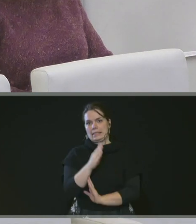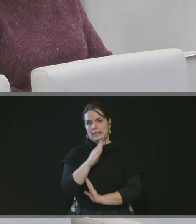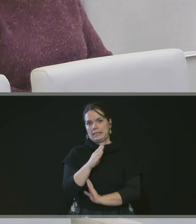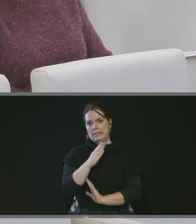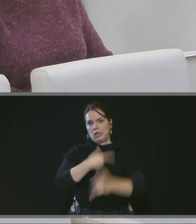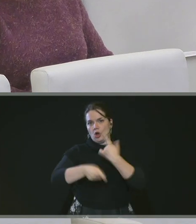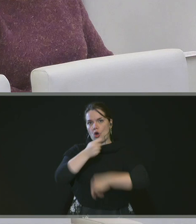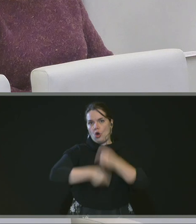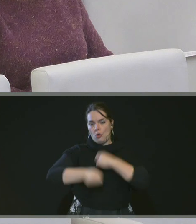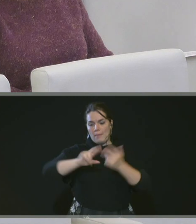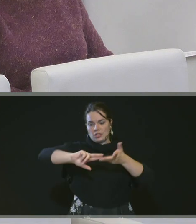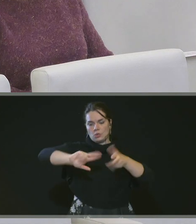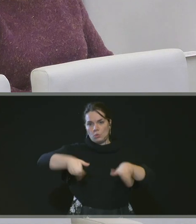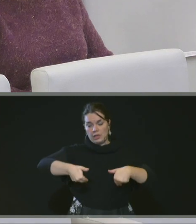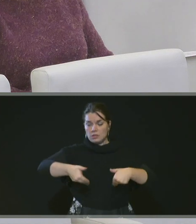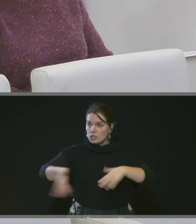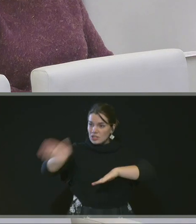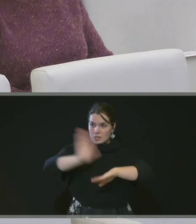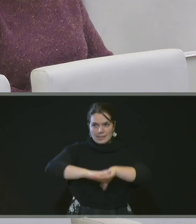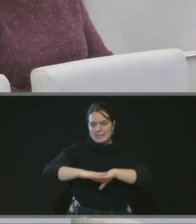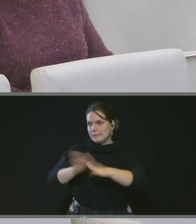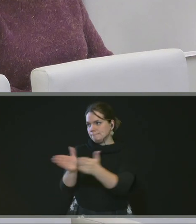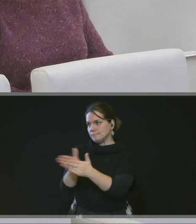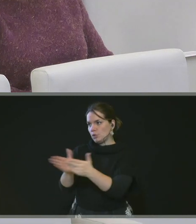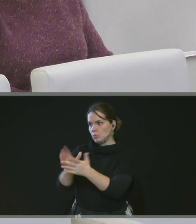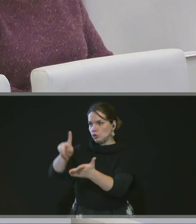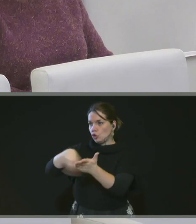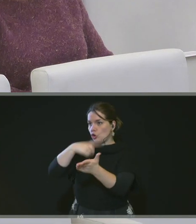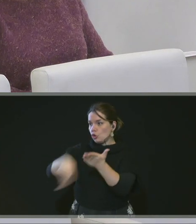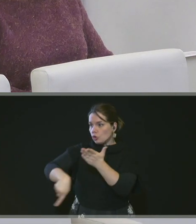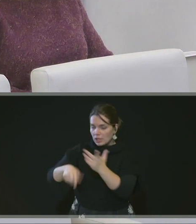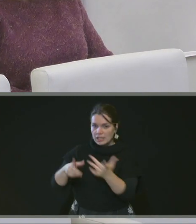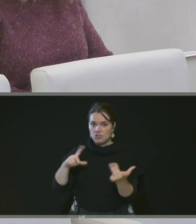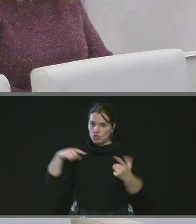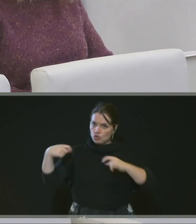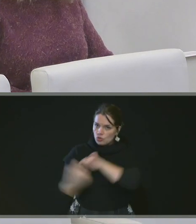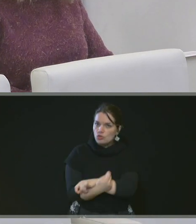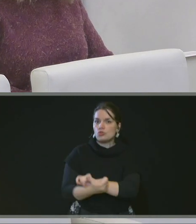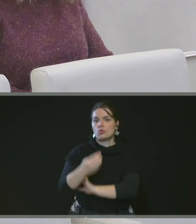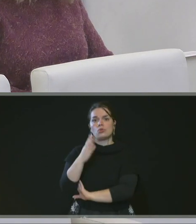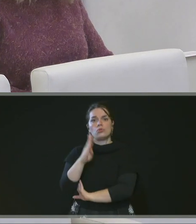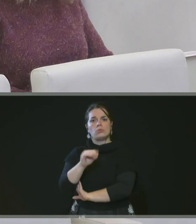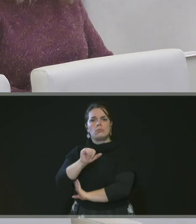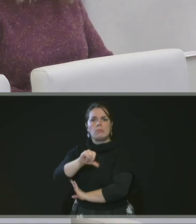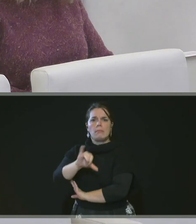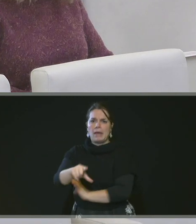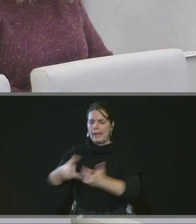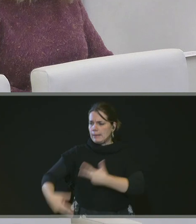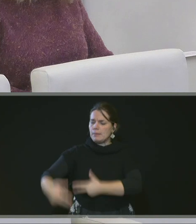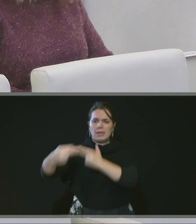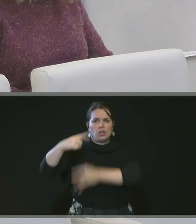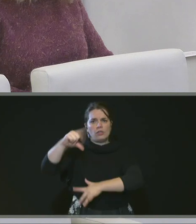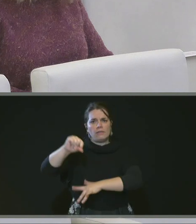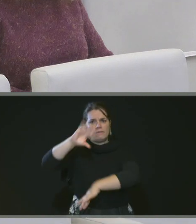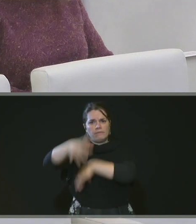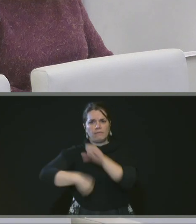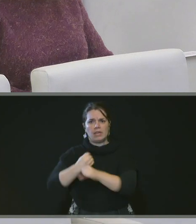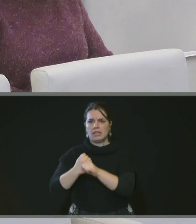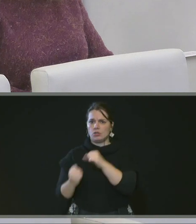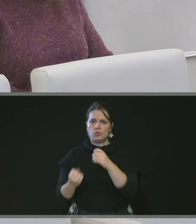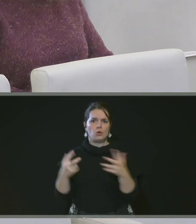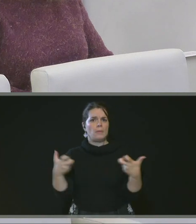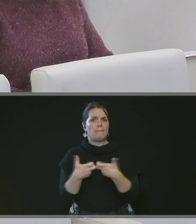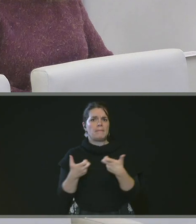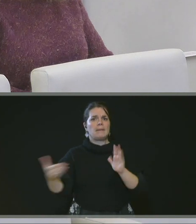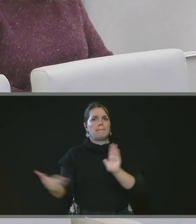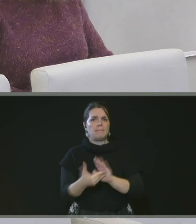on vous demande un bail antiphéotique. Je crois que'est sur 20 ans et d'un montant de 1000 euros par